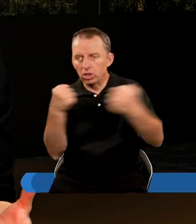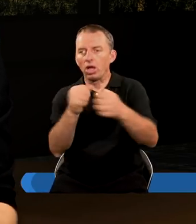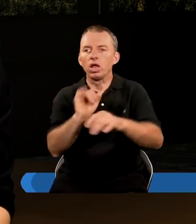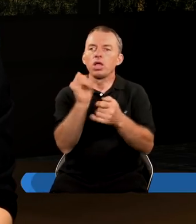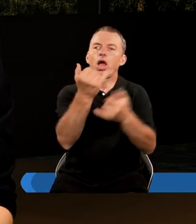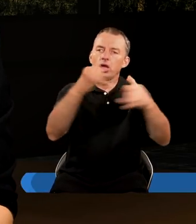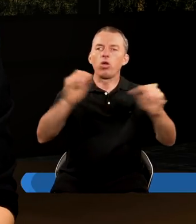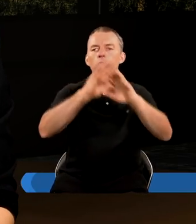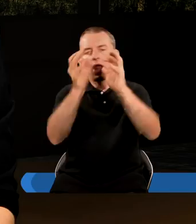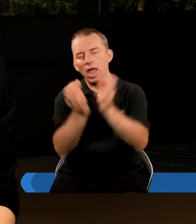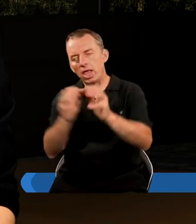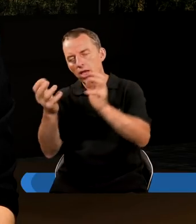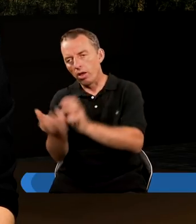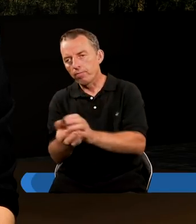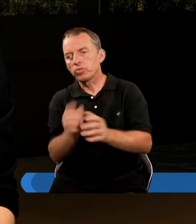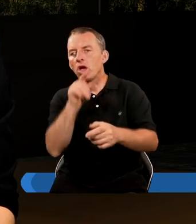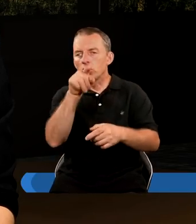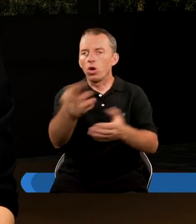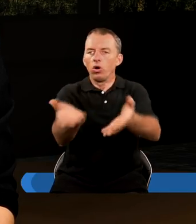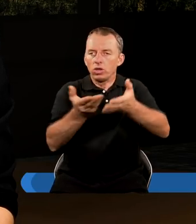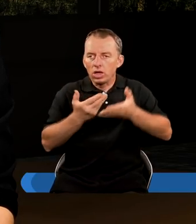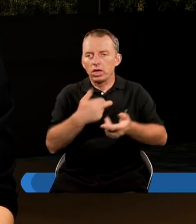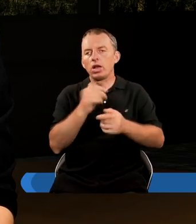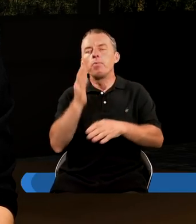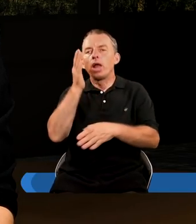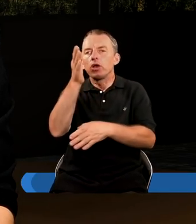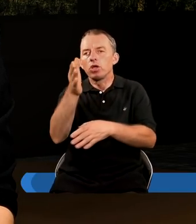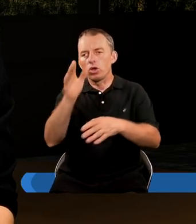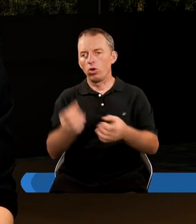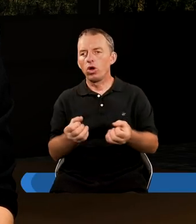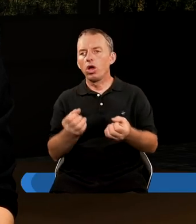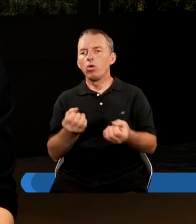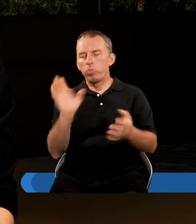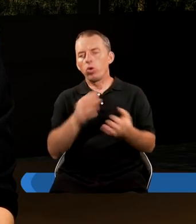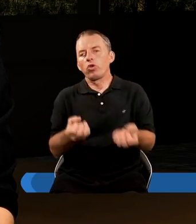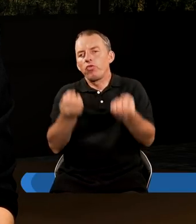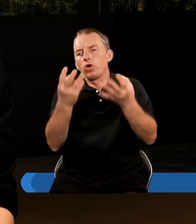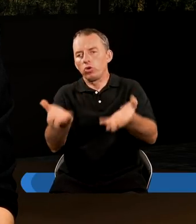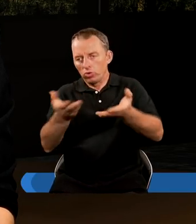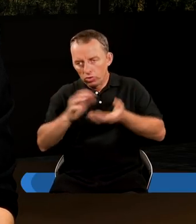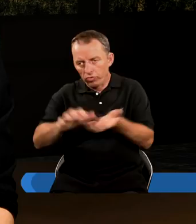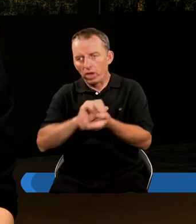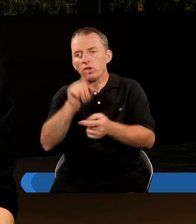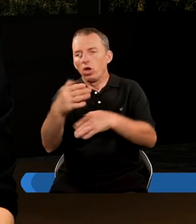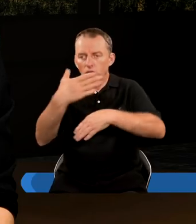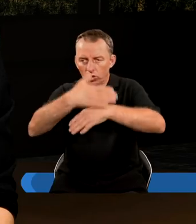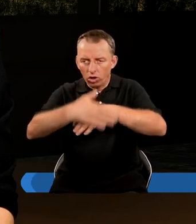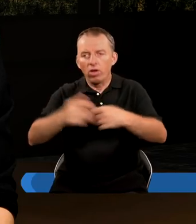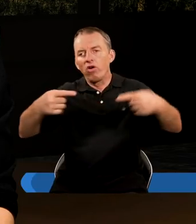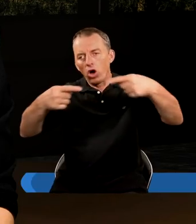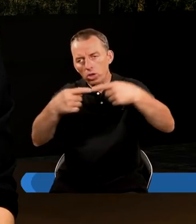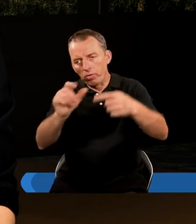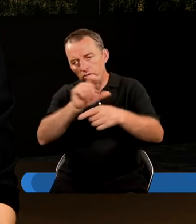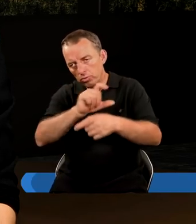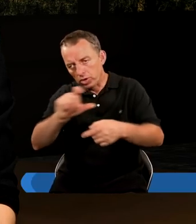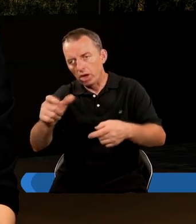z jakąś inną planetą. Natomiast to nam daje nadzieję, to, że Bóg stworzył świat, daje nam nadzieję na to, że On to skończy w odpowiednim